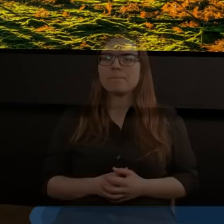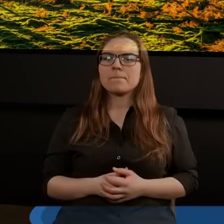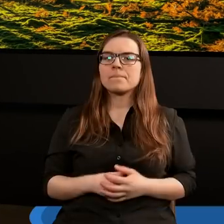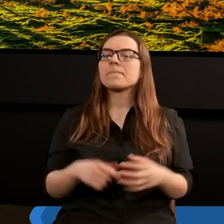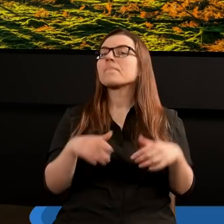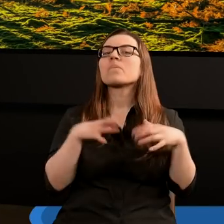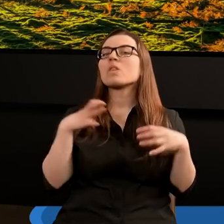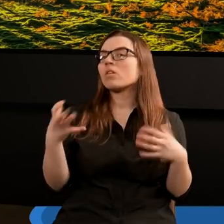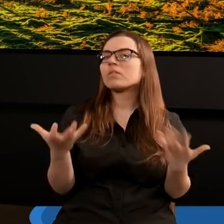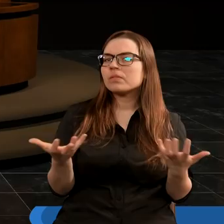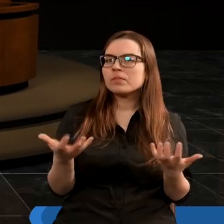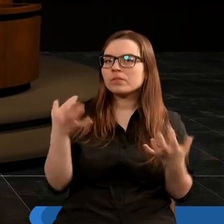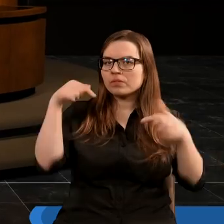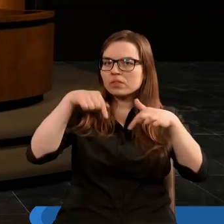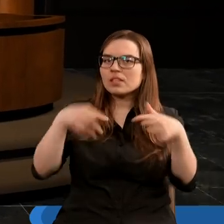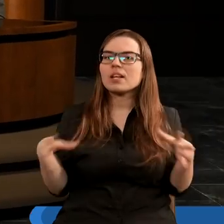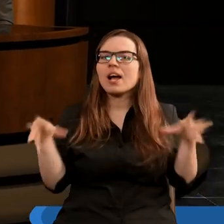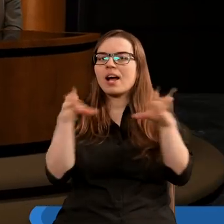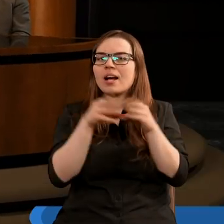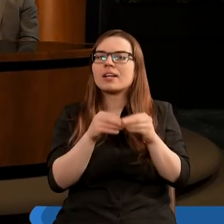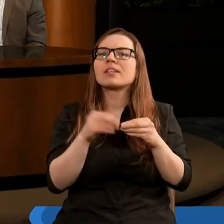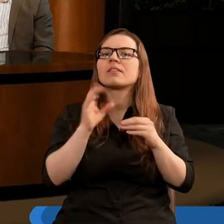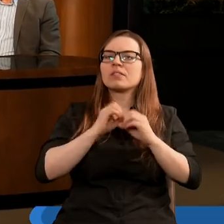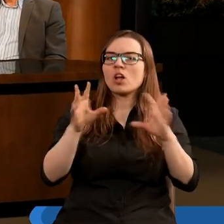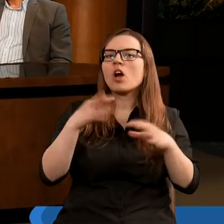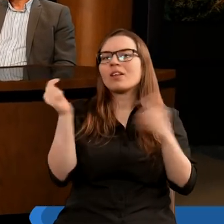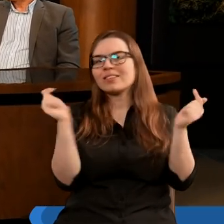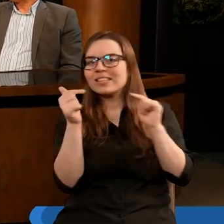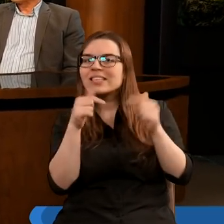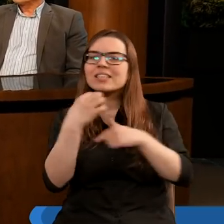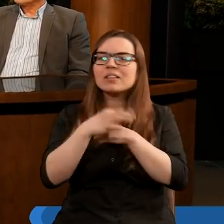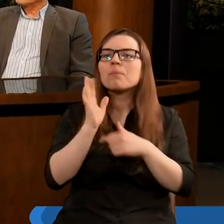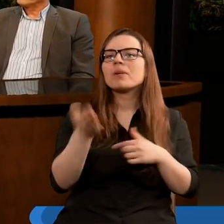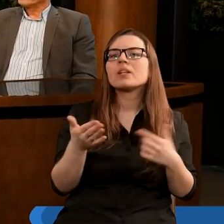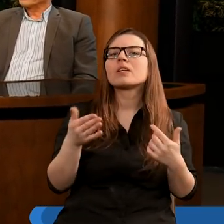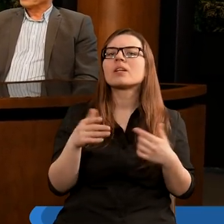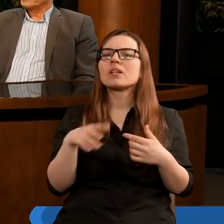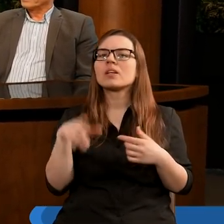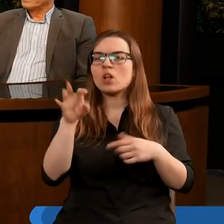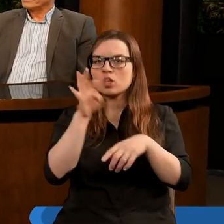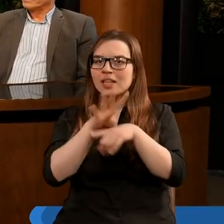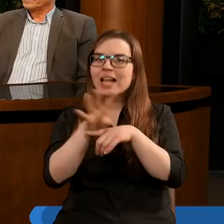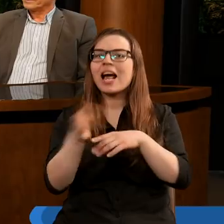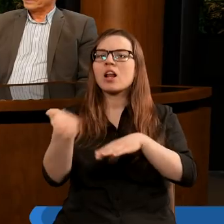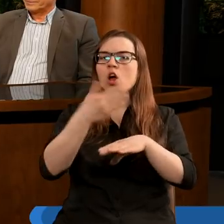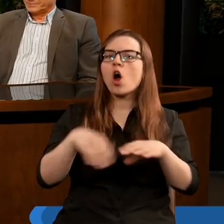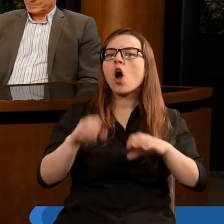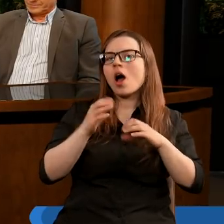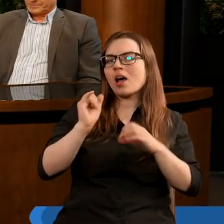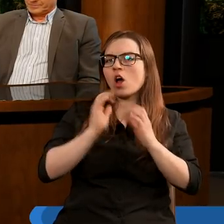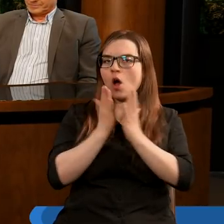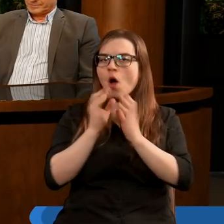Moimi gośćmi dzisiaj, którzy będą chcieli podjąć temat, dyskutować o 14 rozdziale